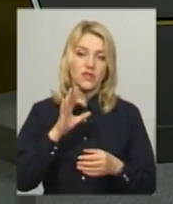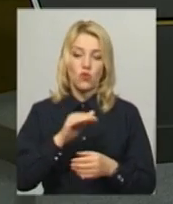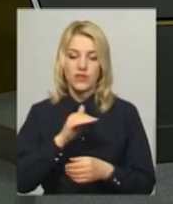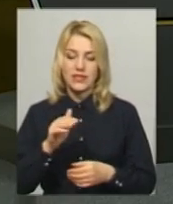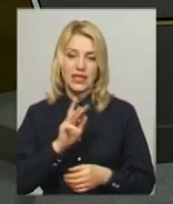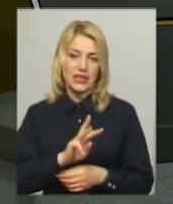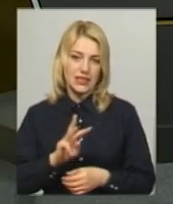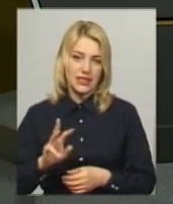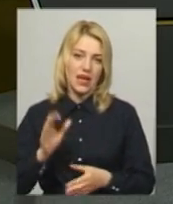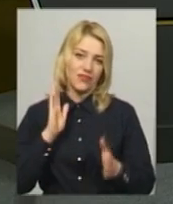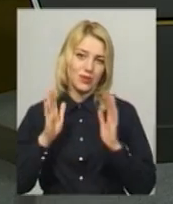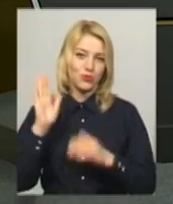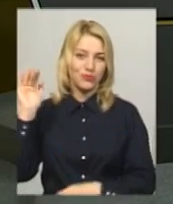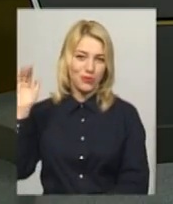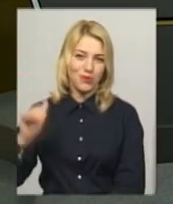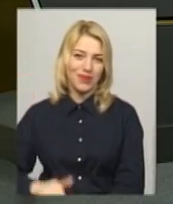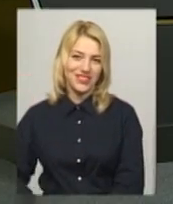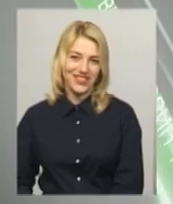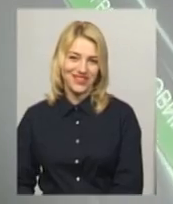та сторінці у Фейсбук. Побачимось.